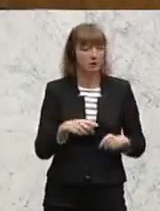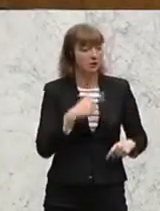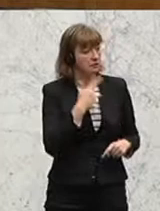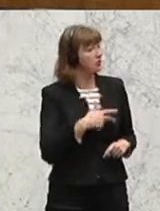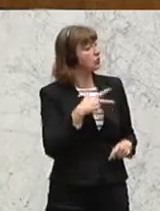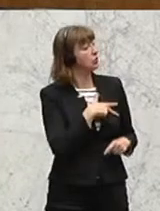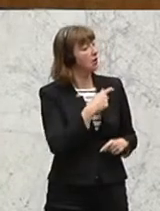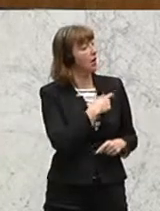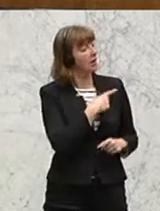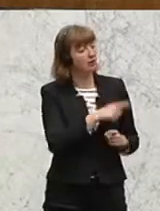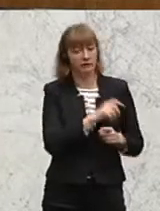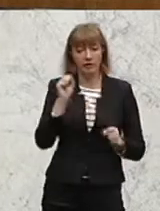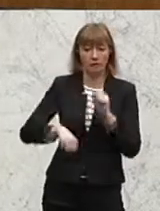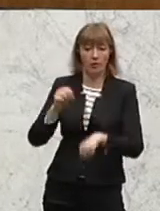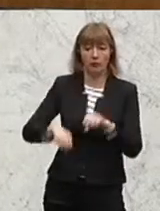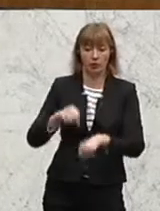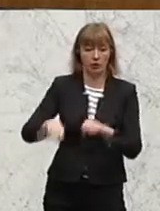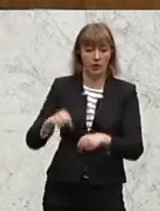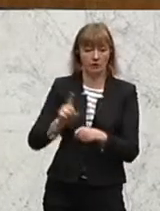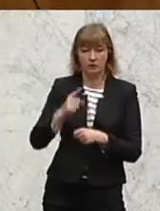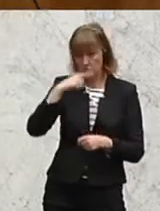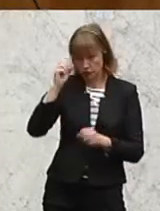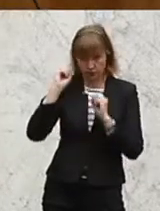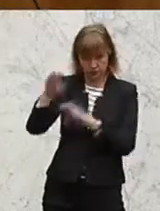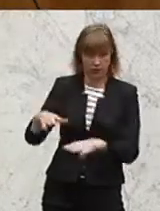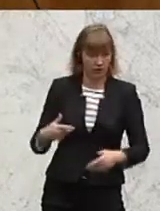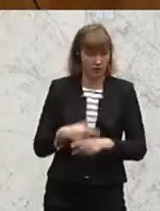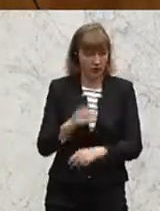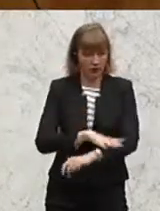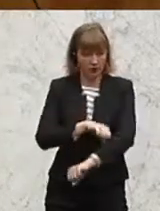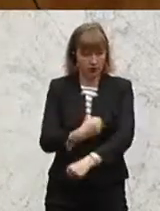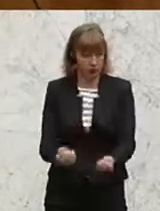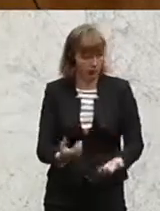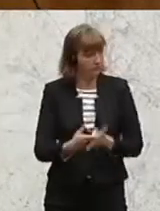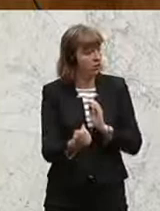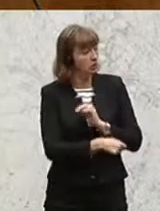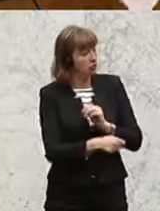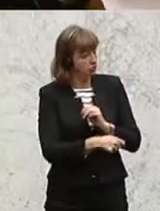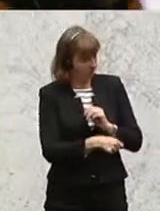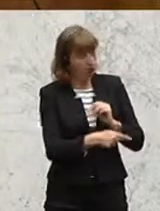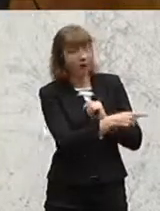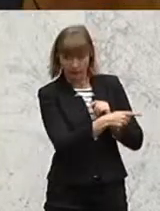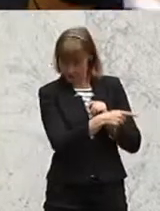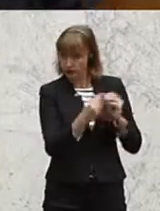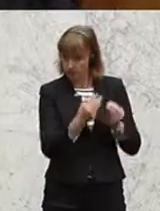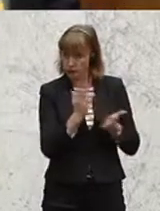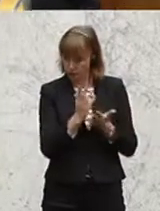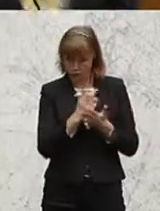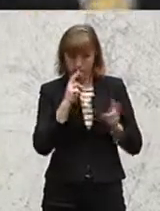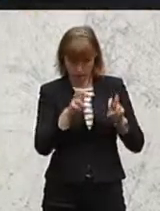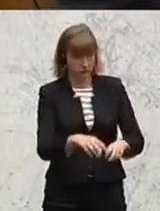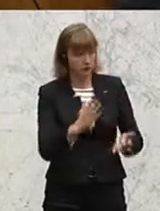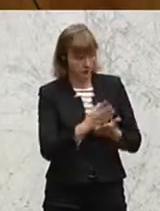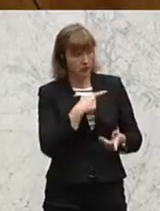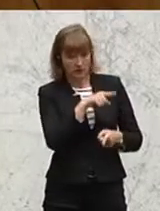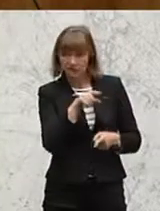sozialistischen Parteigängern verprügelt, krankenausgereift geschlagen, und der Arm wird ihm gebrochen. Strafrechtlich anhängig bereits. Und die werden wir finden, Frau